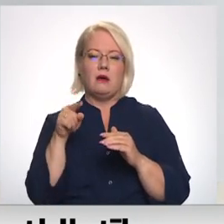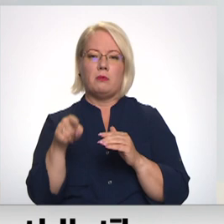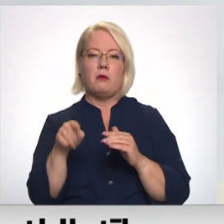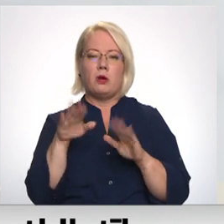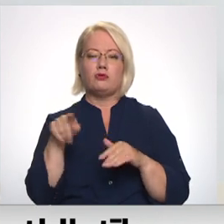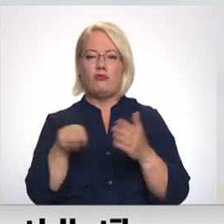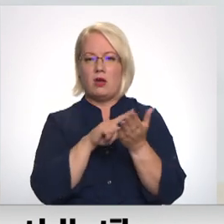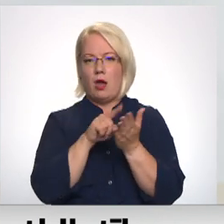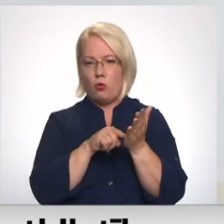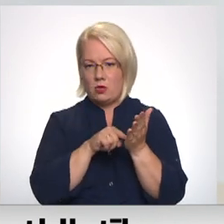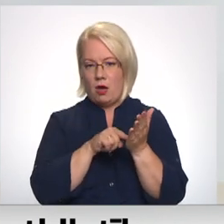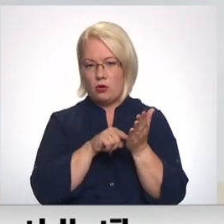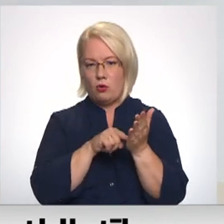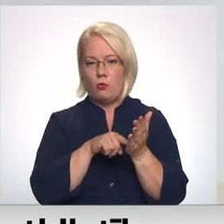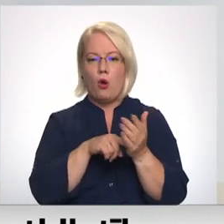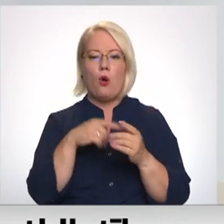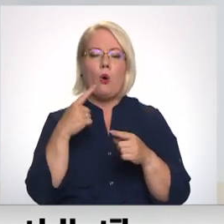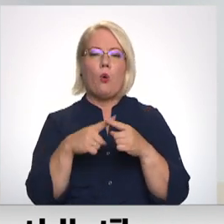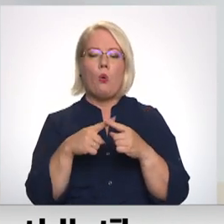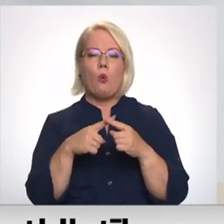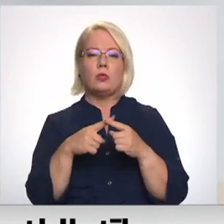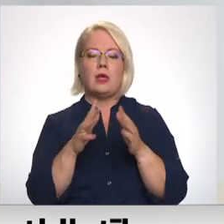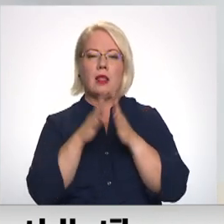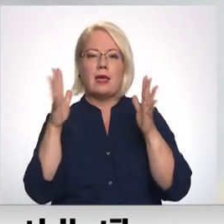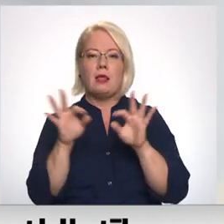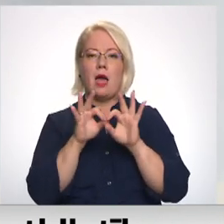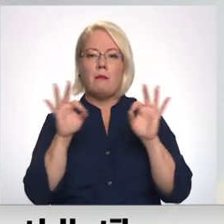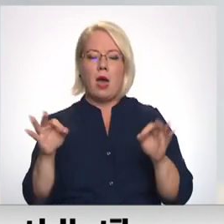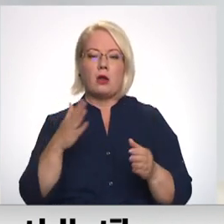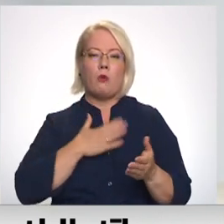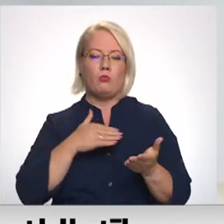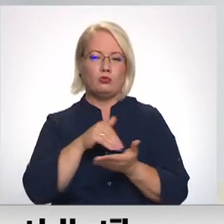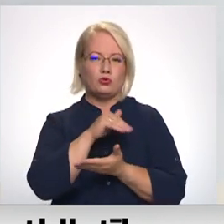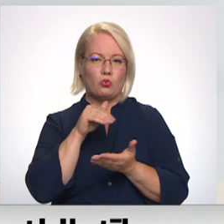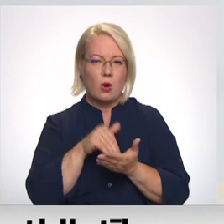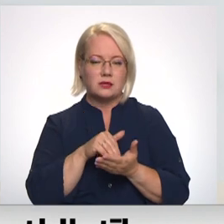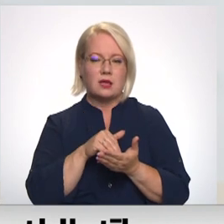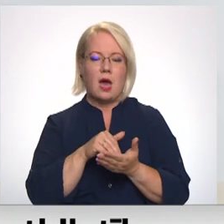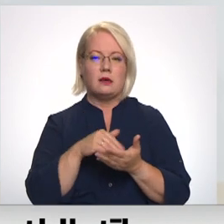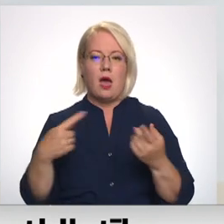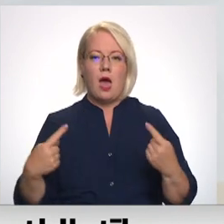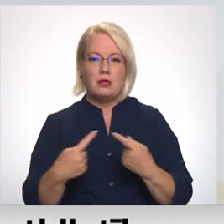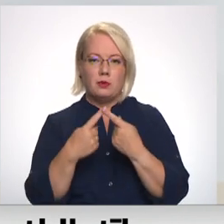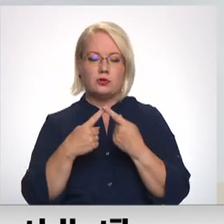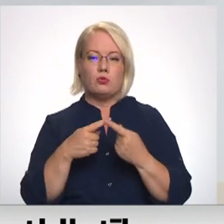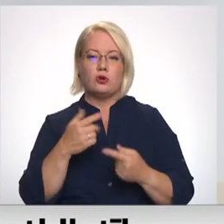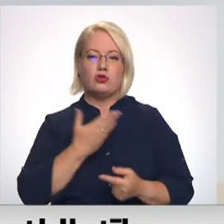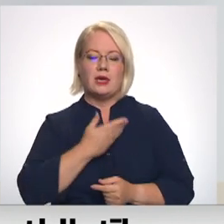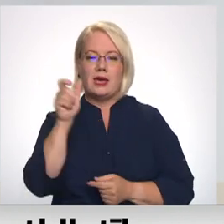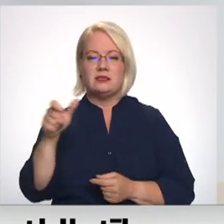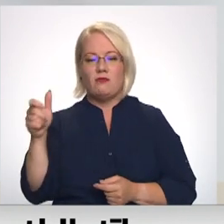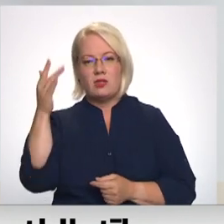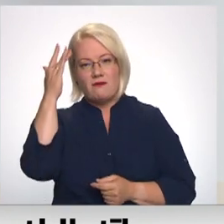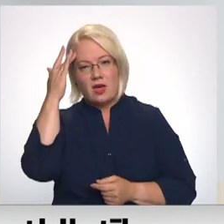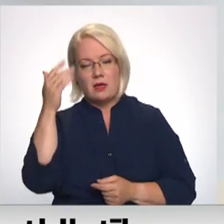jautāt. Un lielā mērā mūsu nostāja būs atbilstoši iedzīvotāju tam viedoklis un īpaši